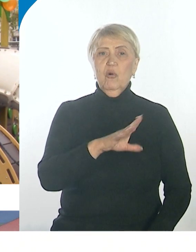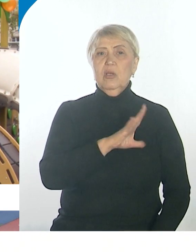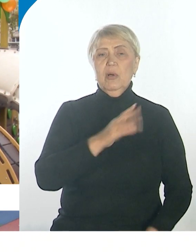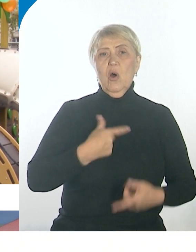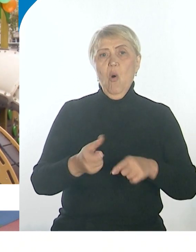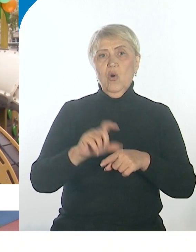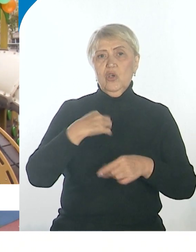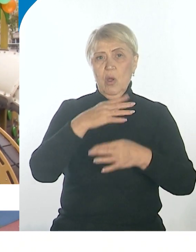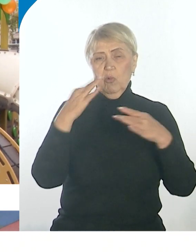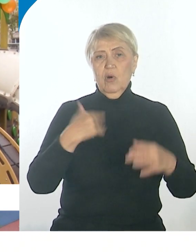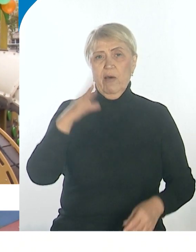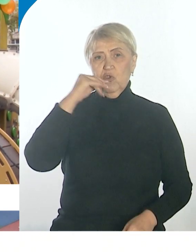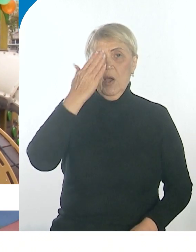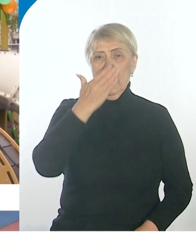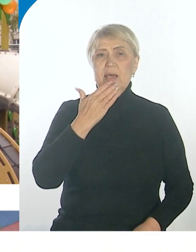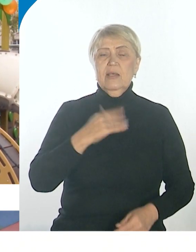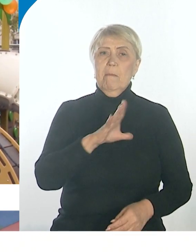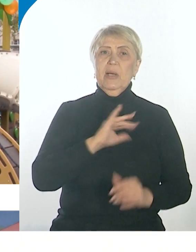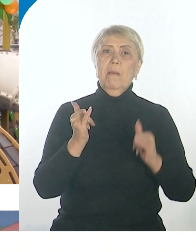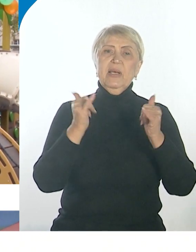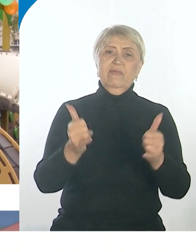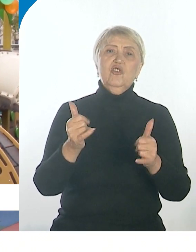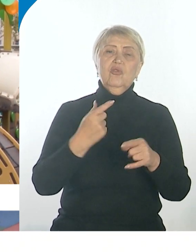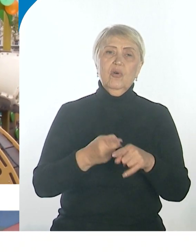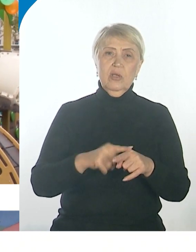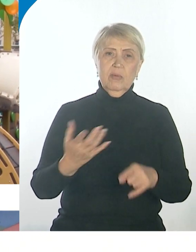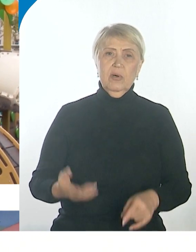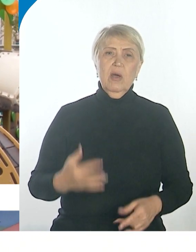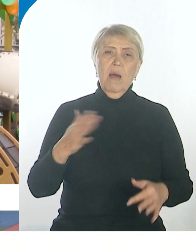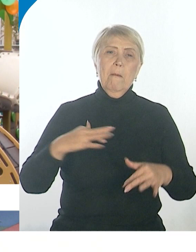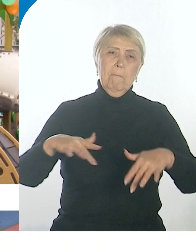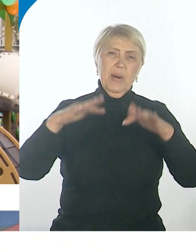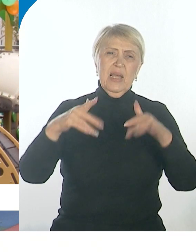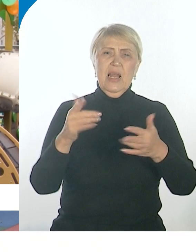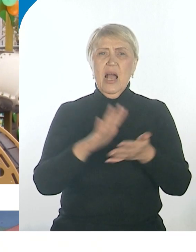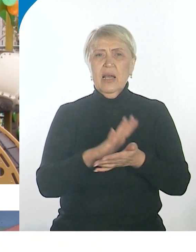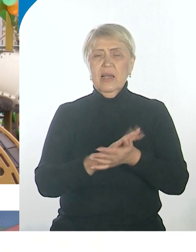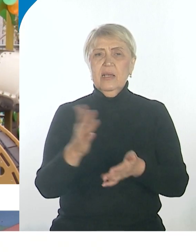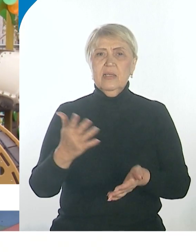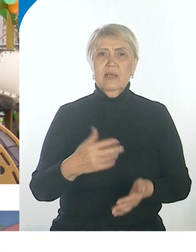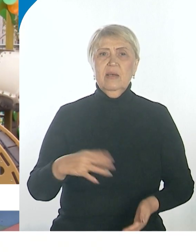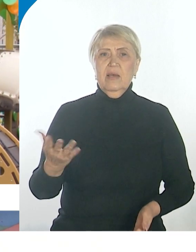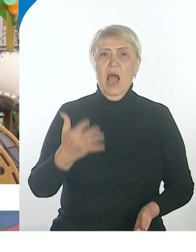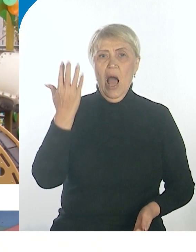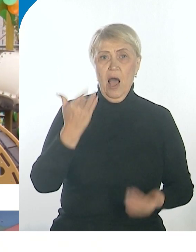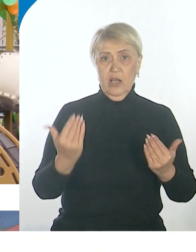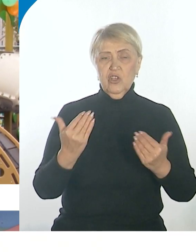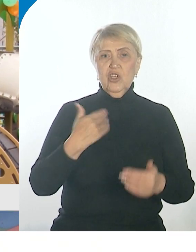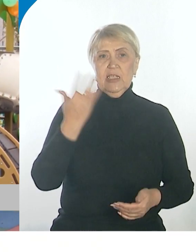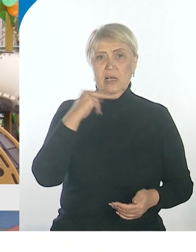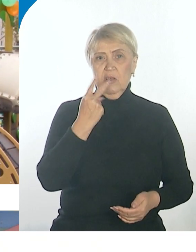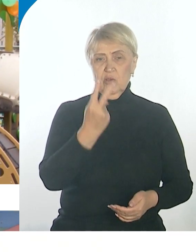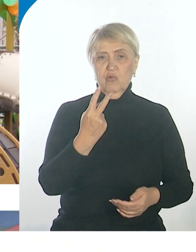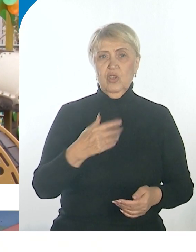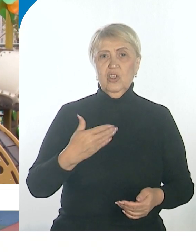лето было посвящено этому. Это и пыль, и грязь, и неудобство для жильцов. Но сейчас, когда выходишь и смотришь на все это, сердце радуется.